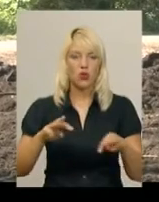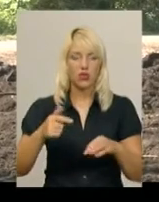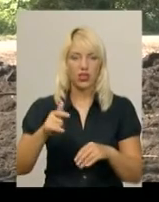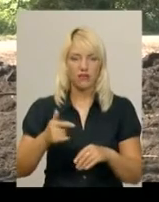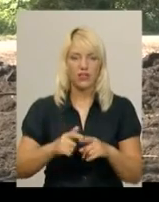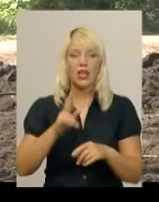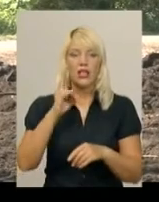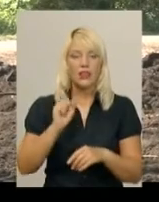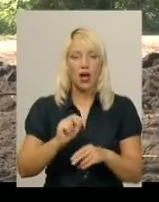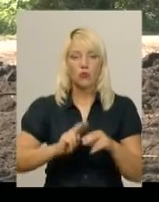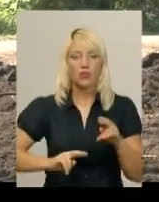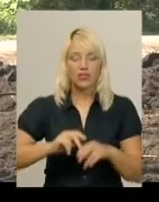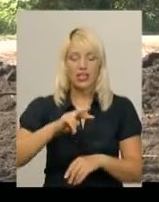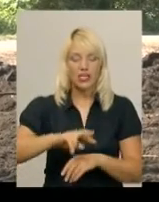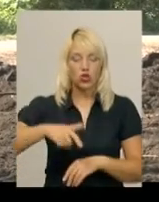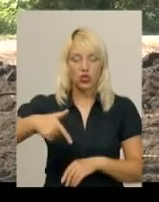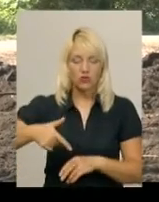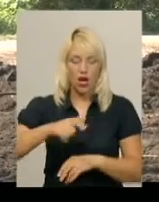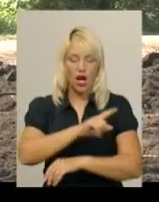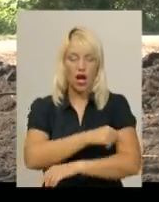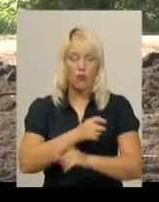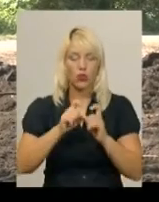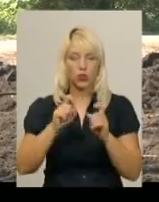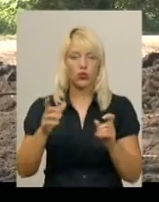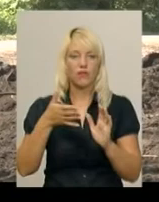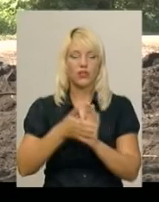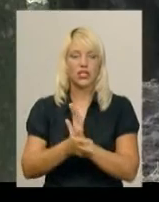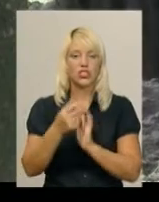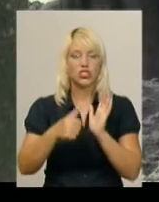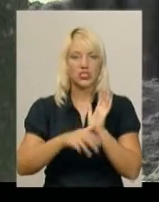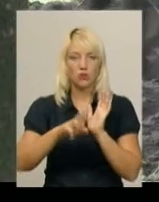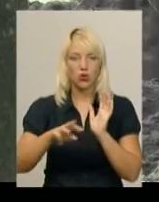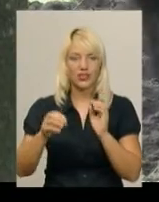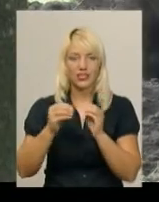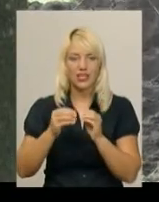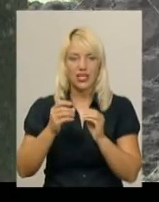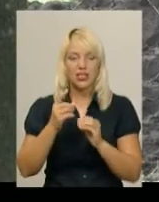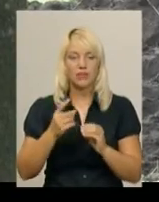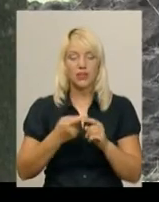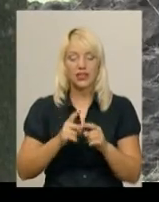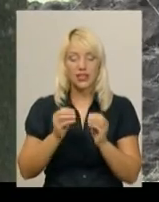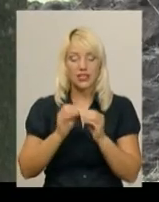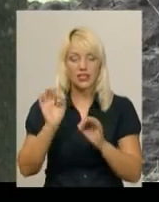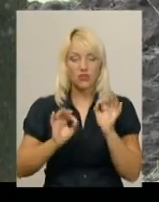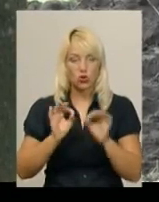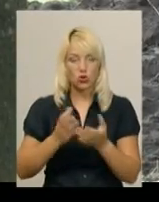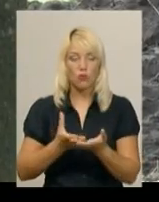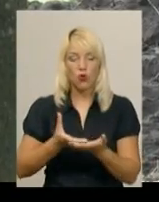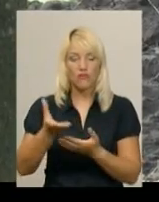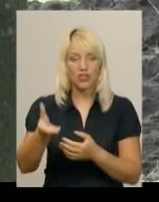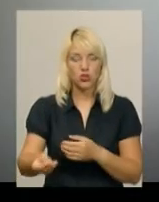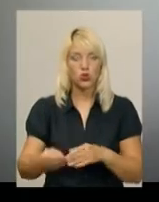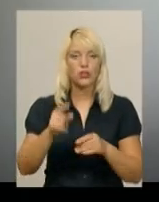Лісогринівецької амбулаторії витратять 6 мільйонів 48 тисяч. 10 відсотків від цієї суми профінансує там теж необ'єднана